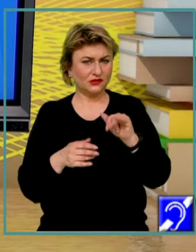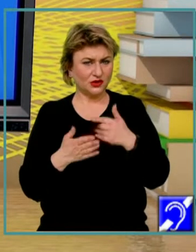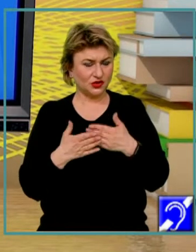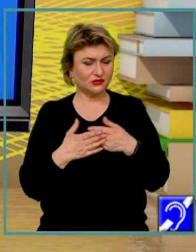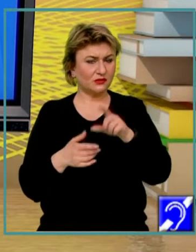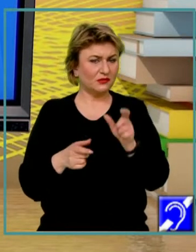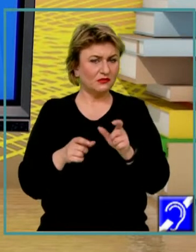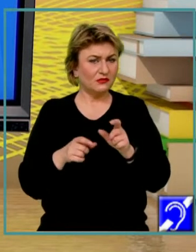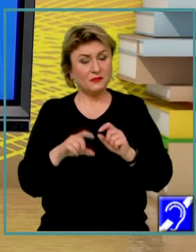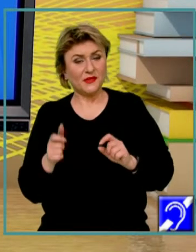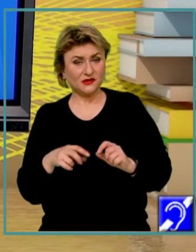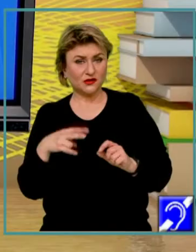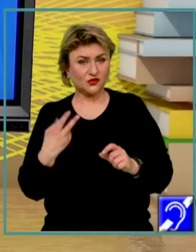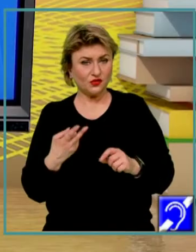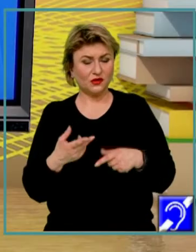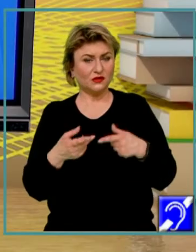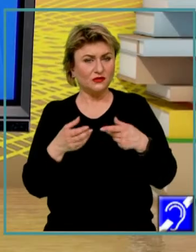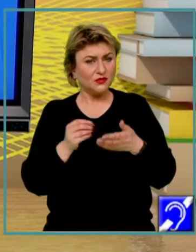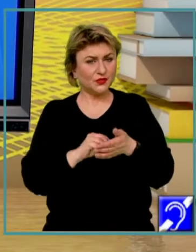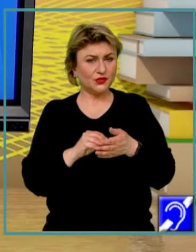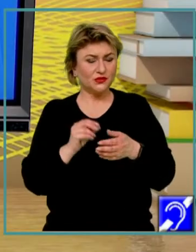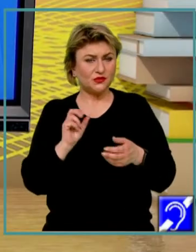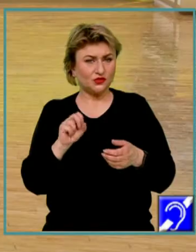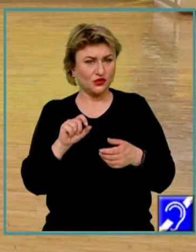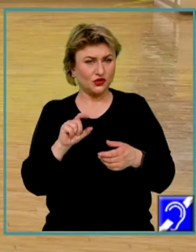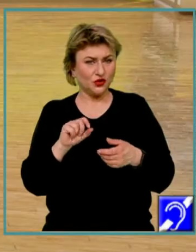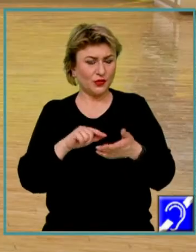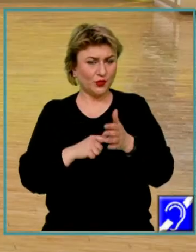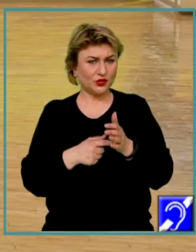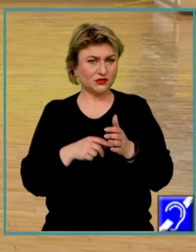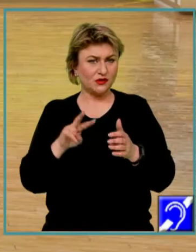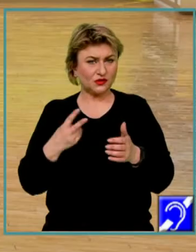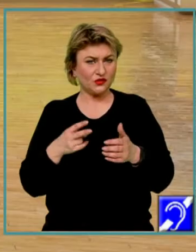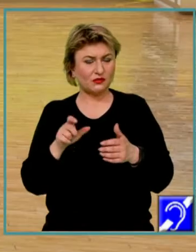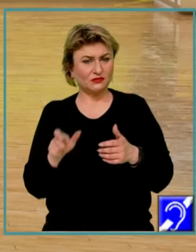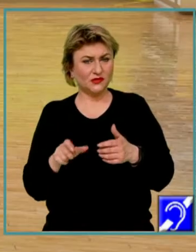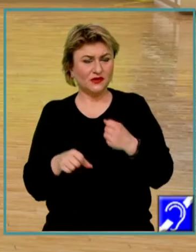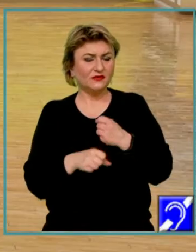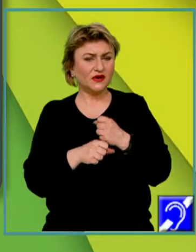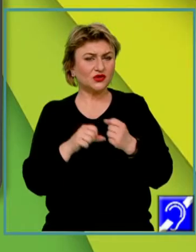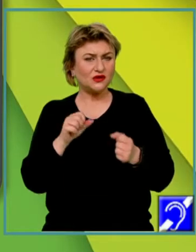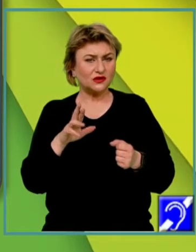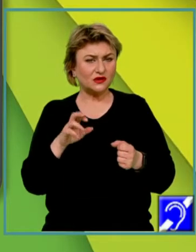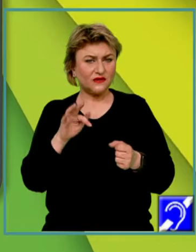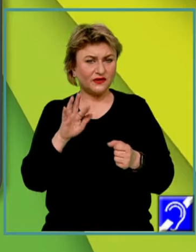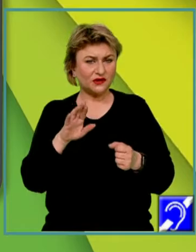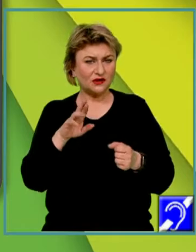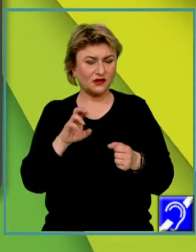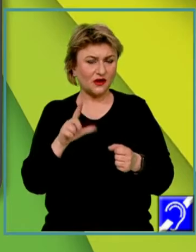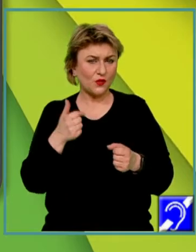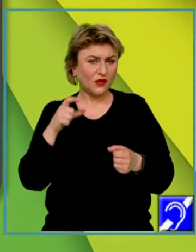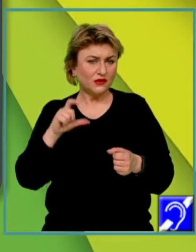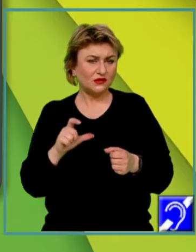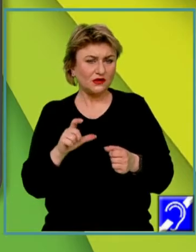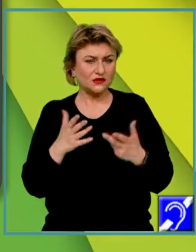parte a doua însumează 12 puncte. Partea a doua a subiectului face referire la un text